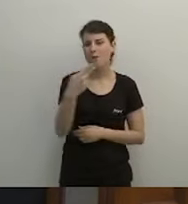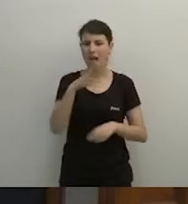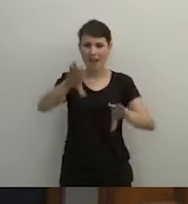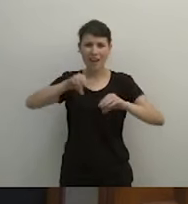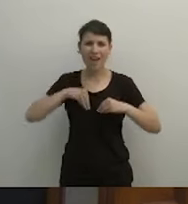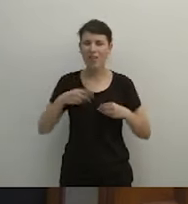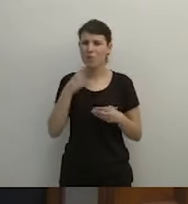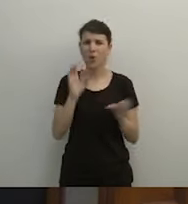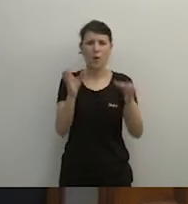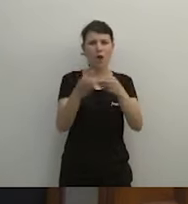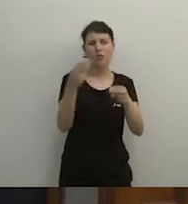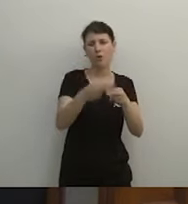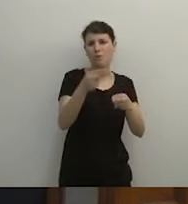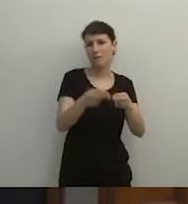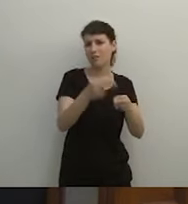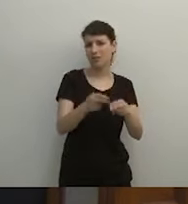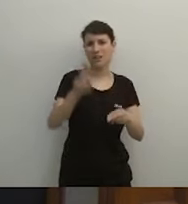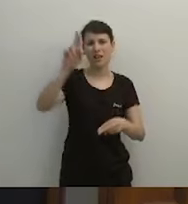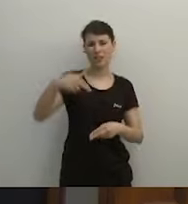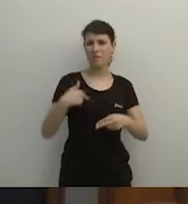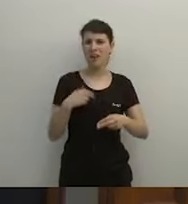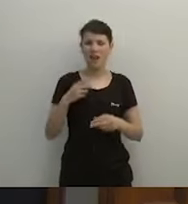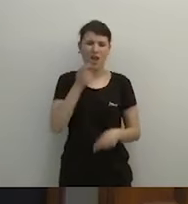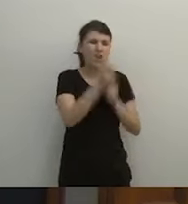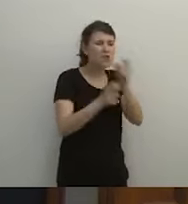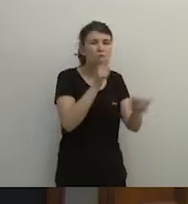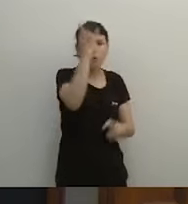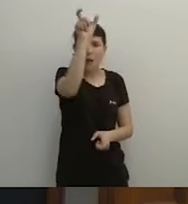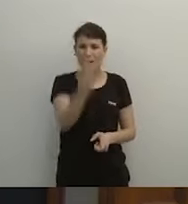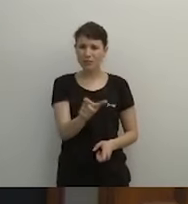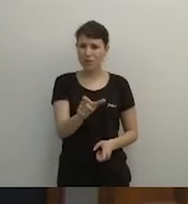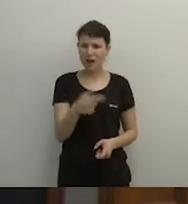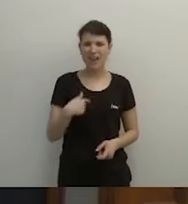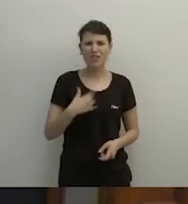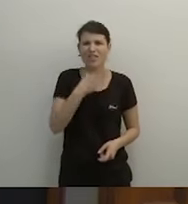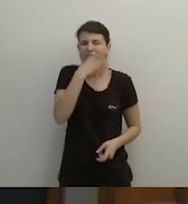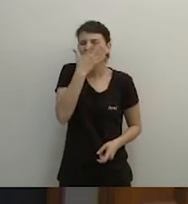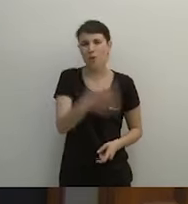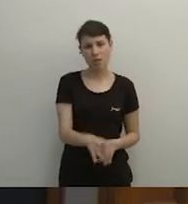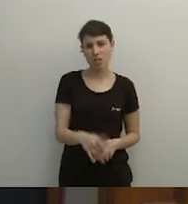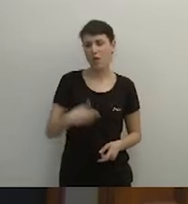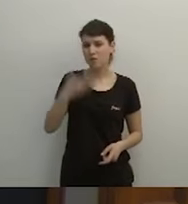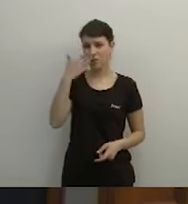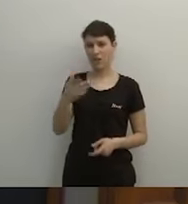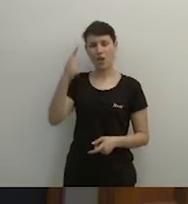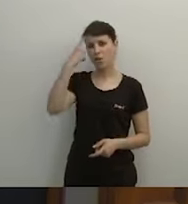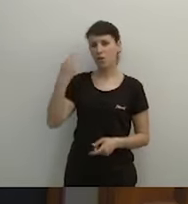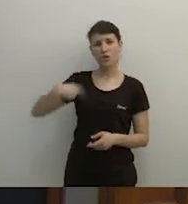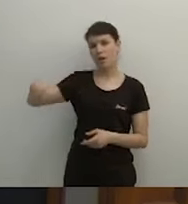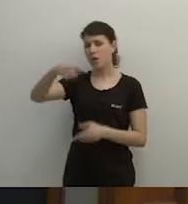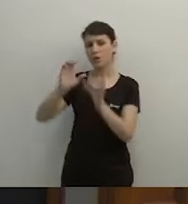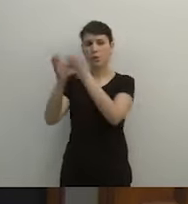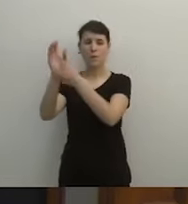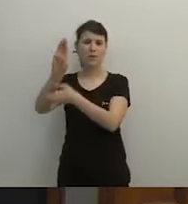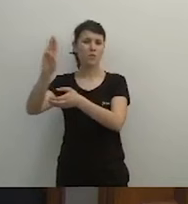i que s'insulta d'aquesta manera a una persona i a un partit és vergonyós i els vaig a dir una cosa molt sincera, jo no crec que hagin participat tots els diputats del